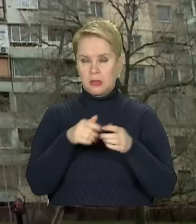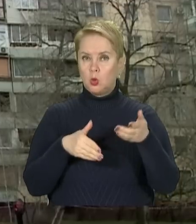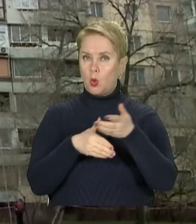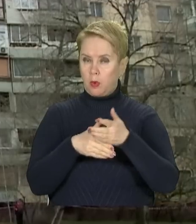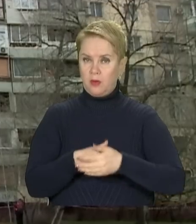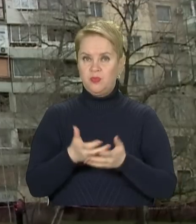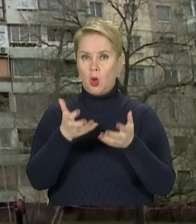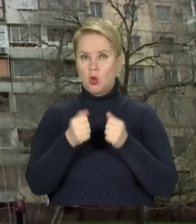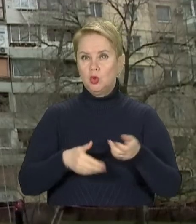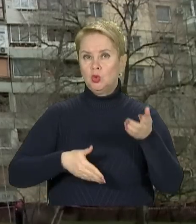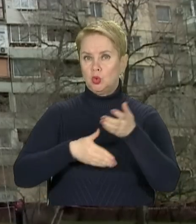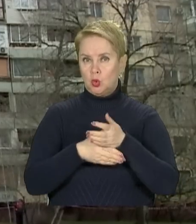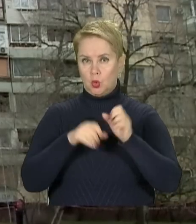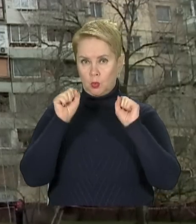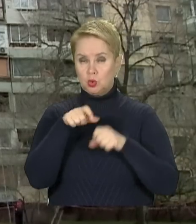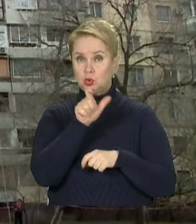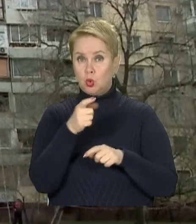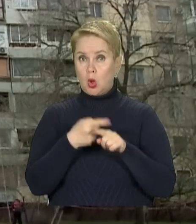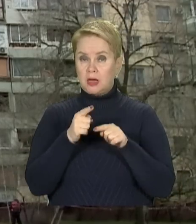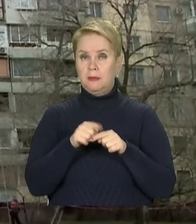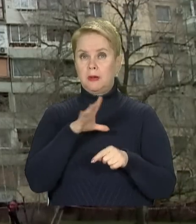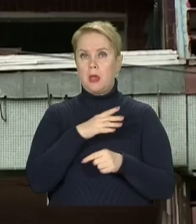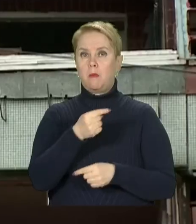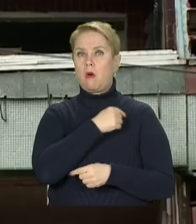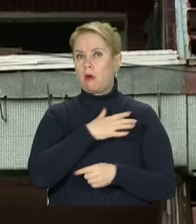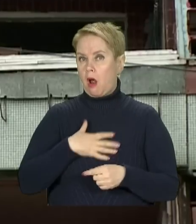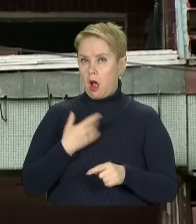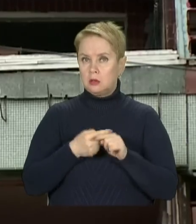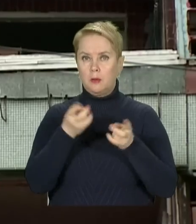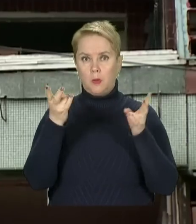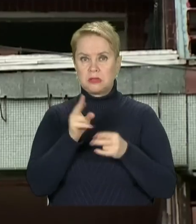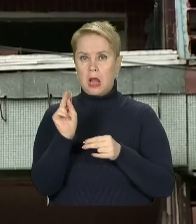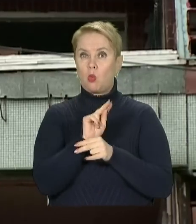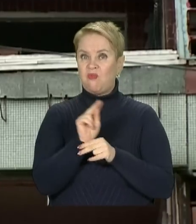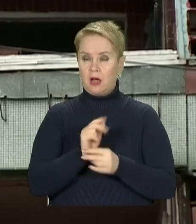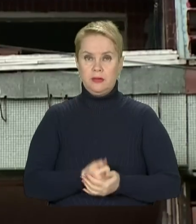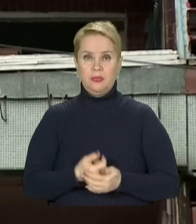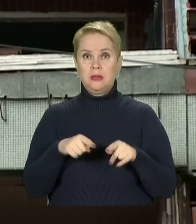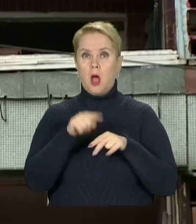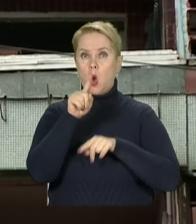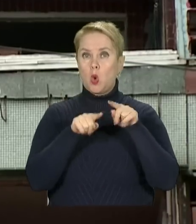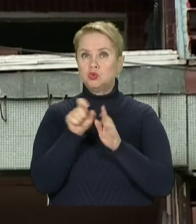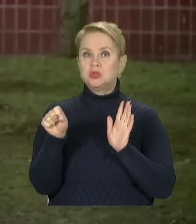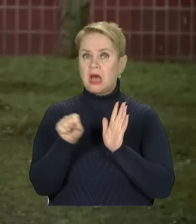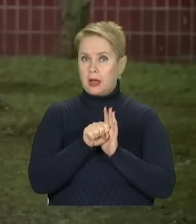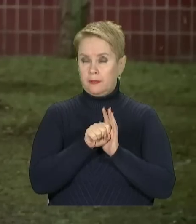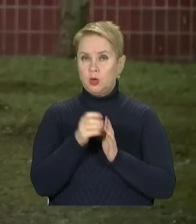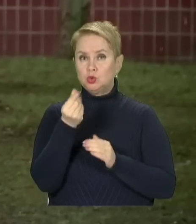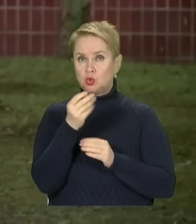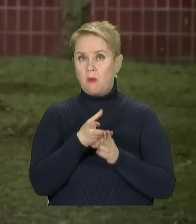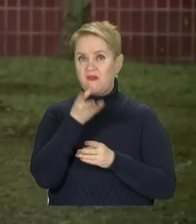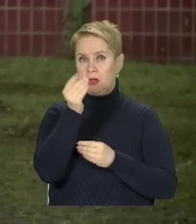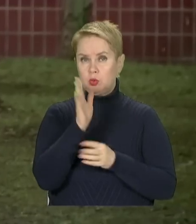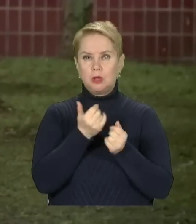допомогу. Отримати допомогу можуть і люди, які зазнали поранень і потребують лікування, та родичі загиблих. Сума